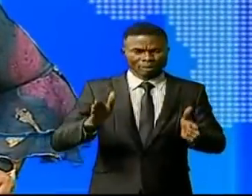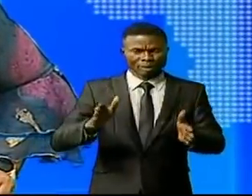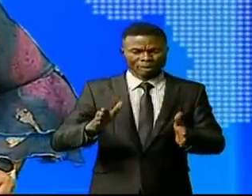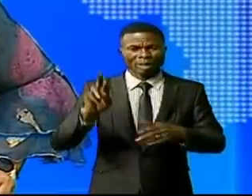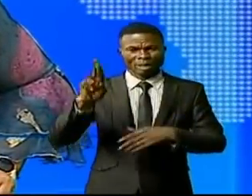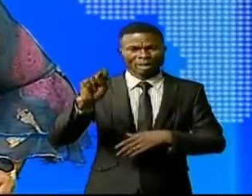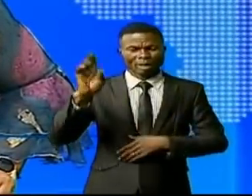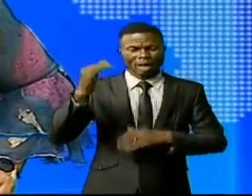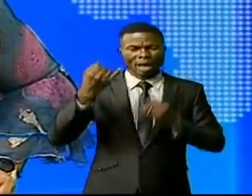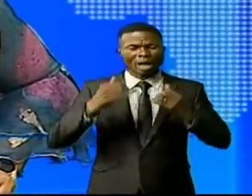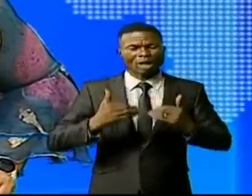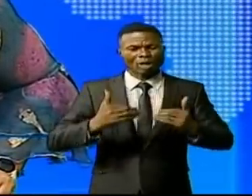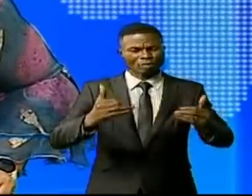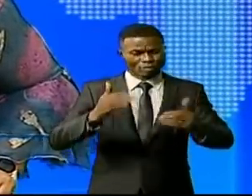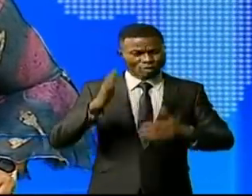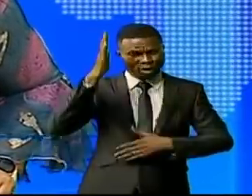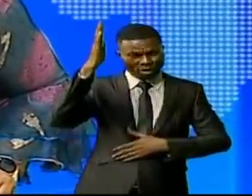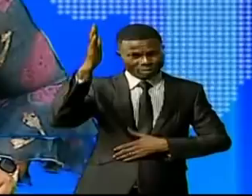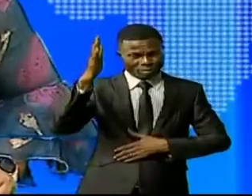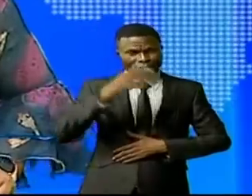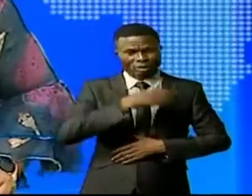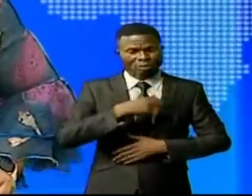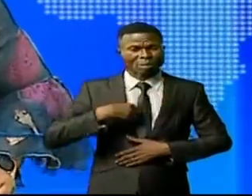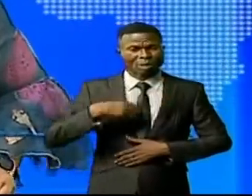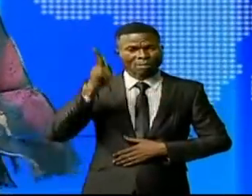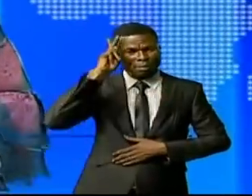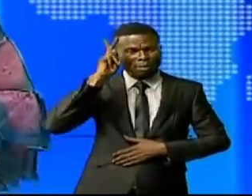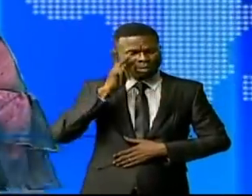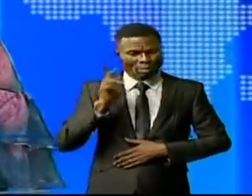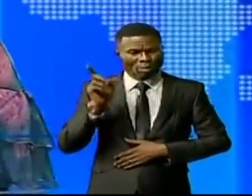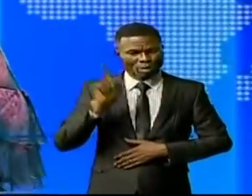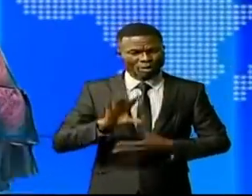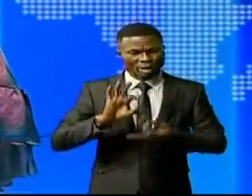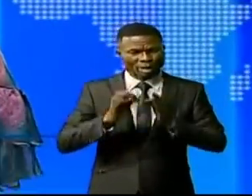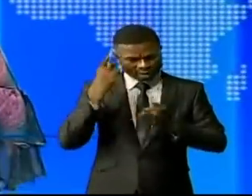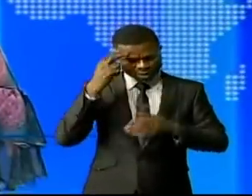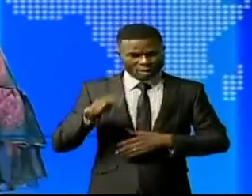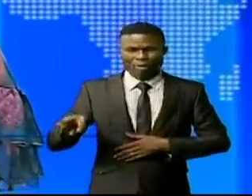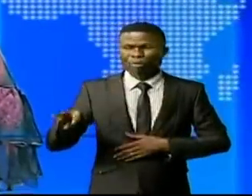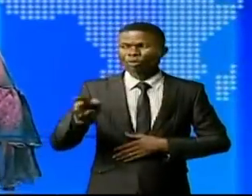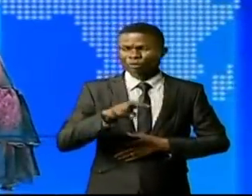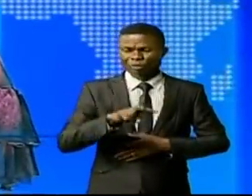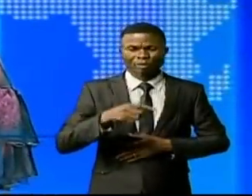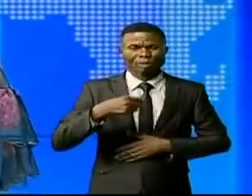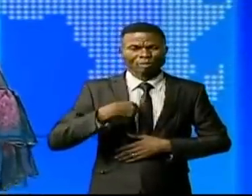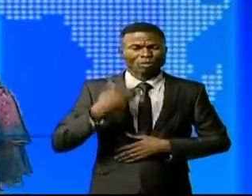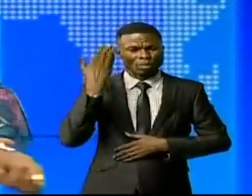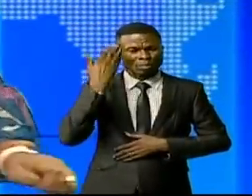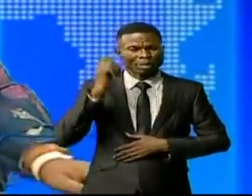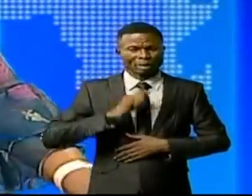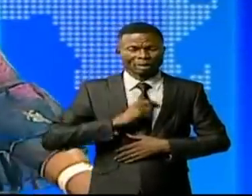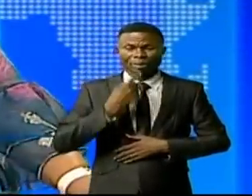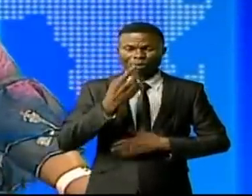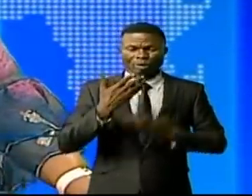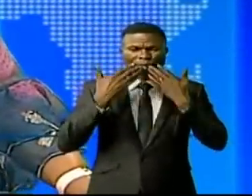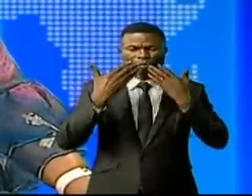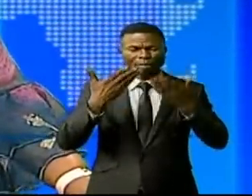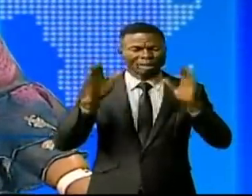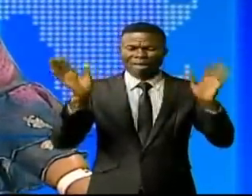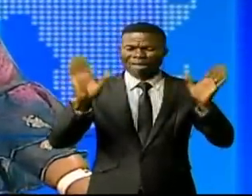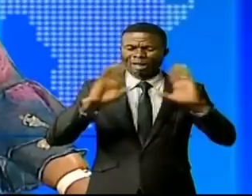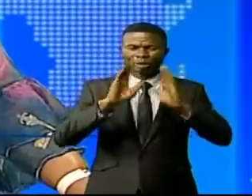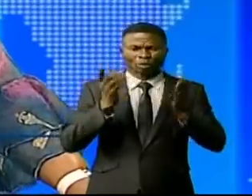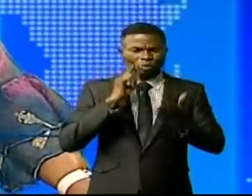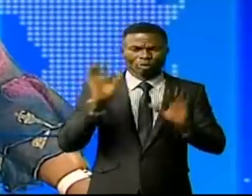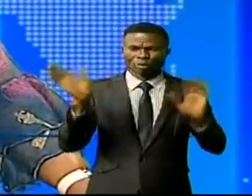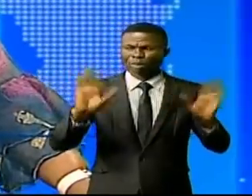RTNC. L'actualité continue sur nos antennes retrouvées à 23h. Malou Mbela, moi, je vous retrouve demain